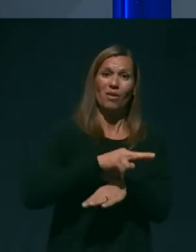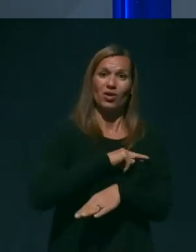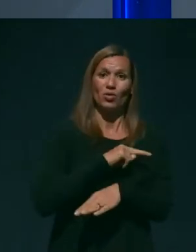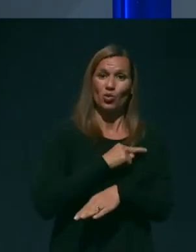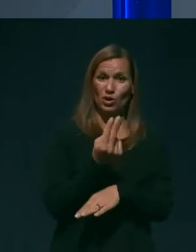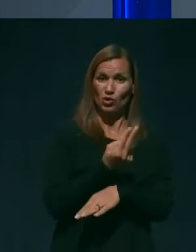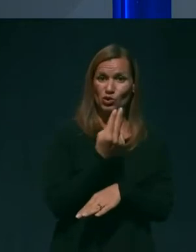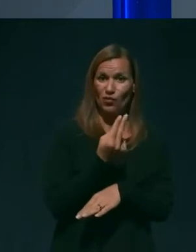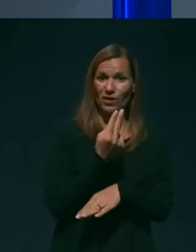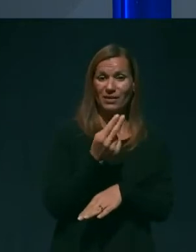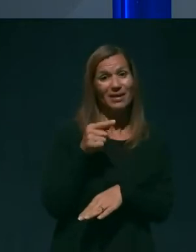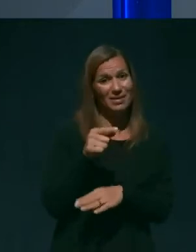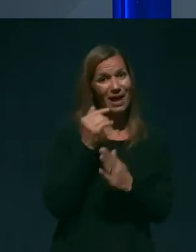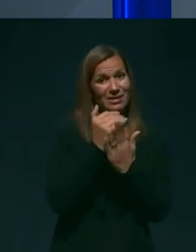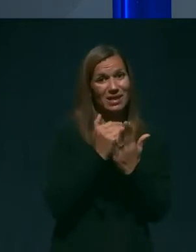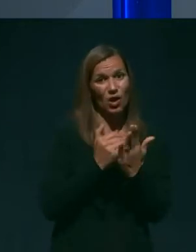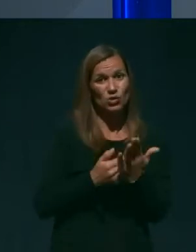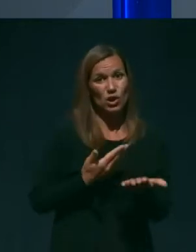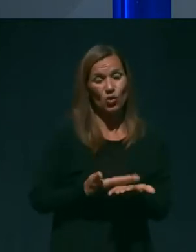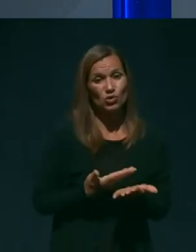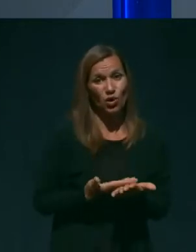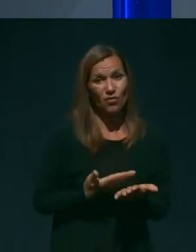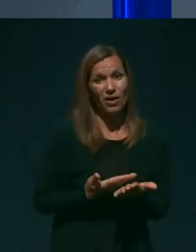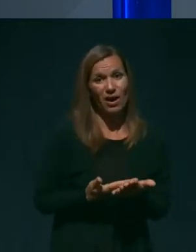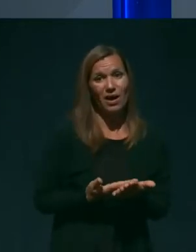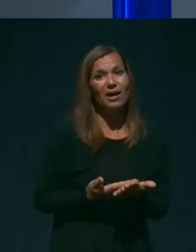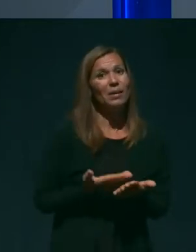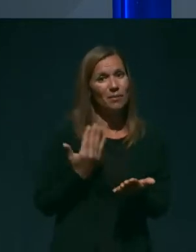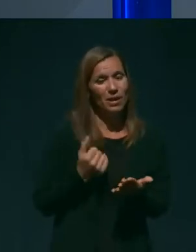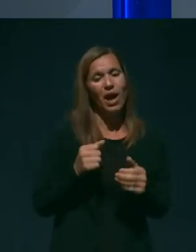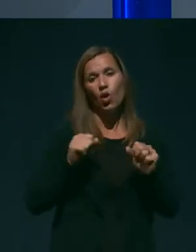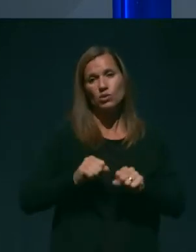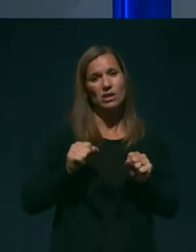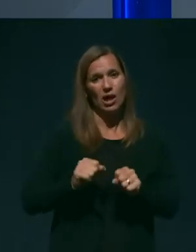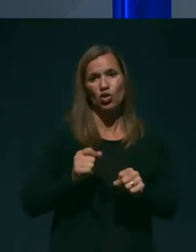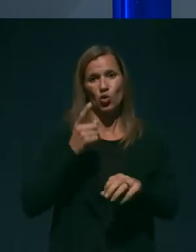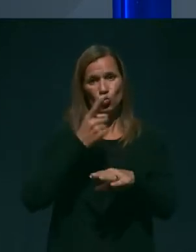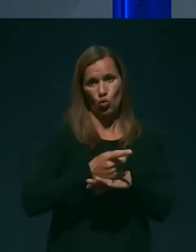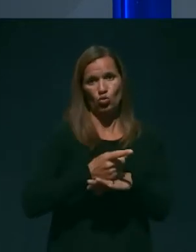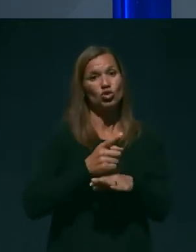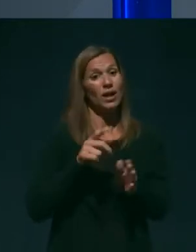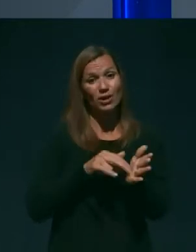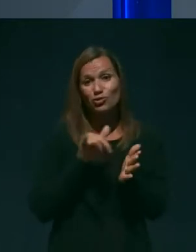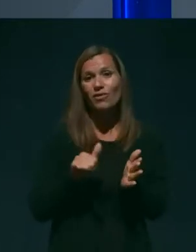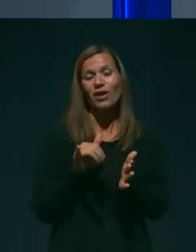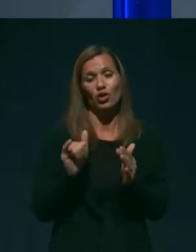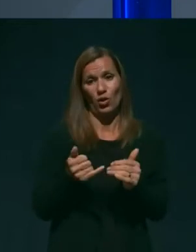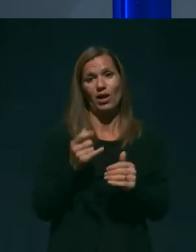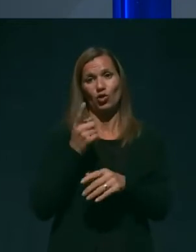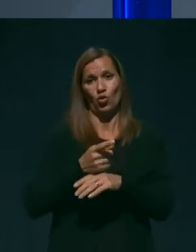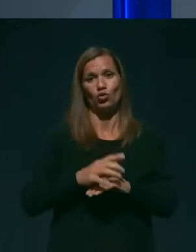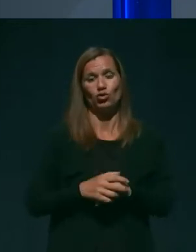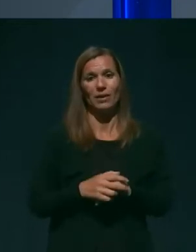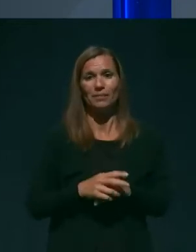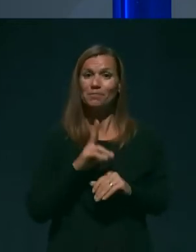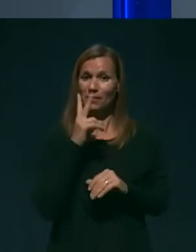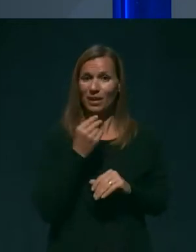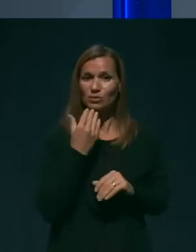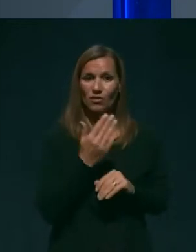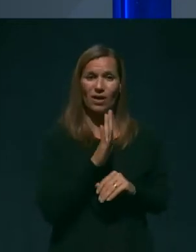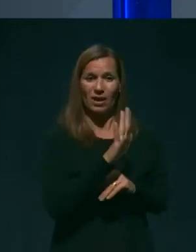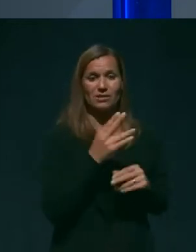seveda ta zakonska osnova bila konstantno določena in v bistvu je še. Najlepša hvala za odgovor.